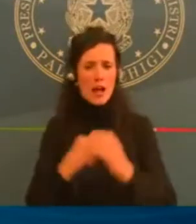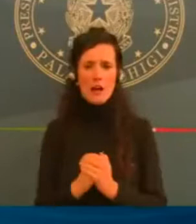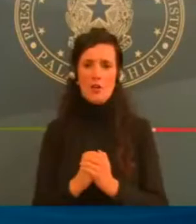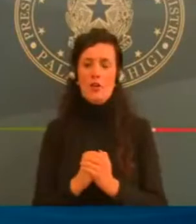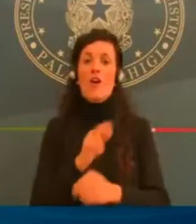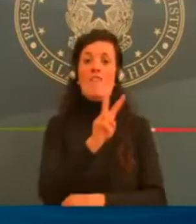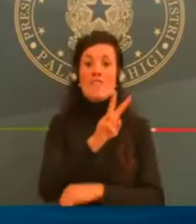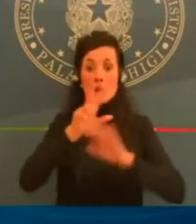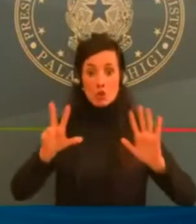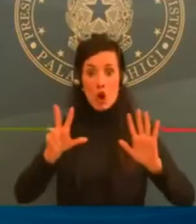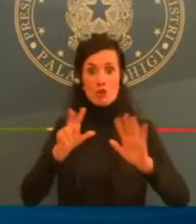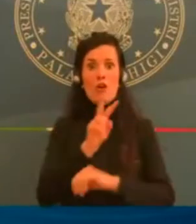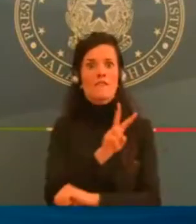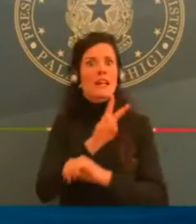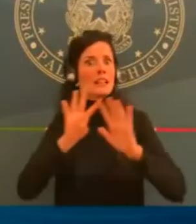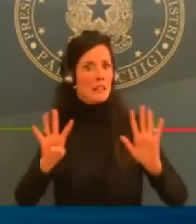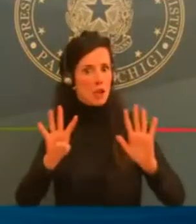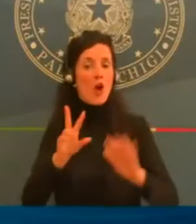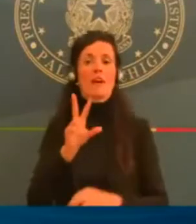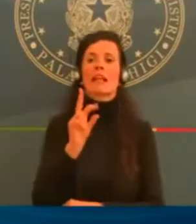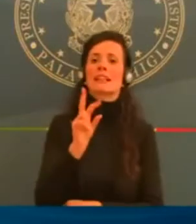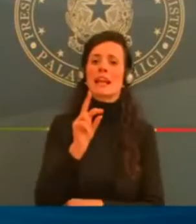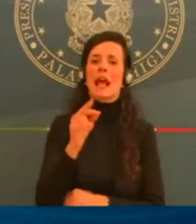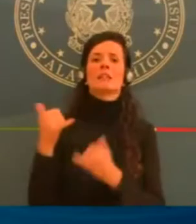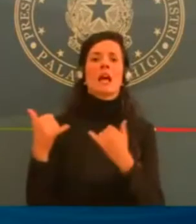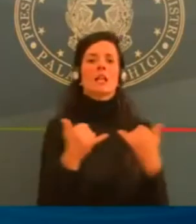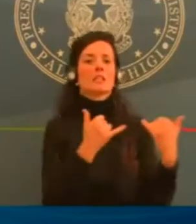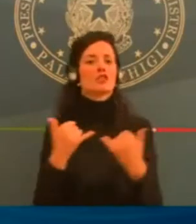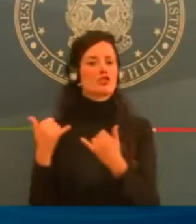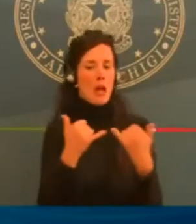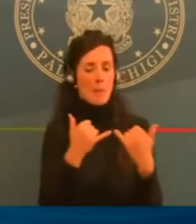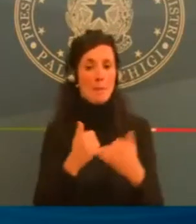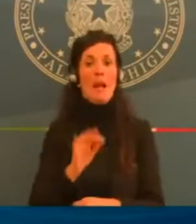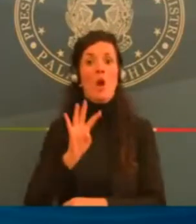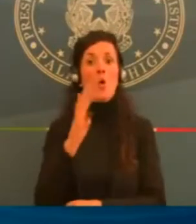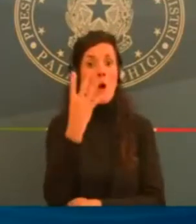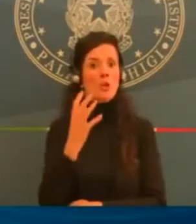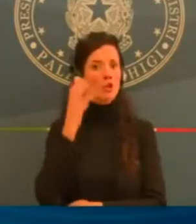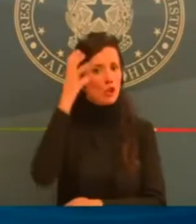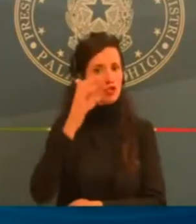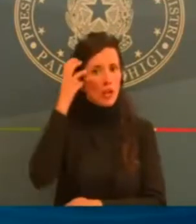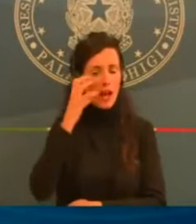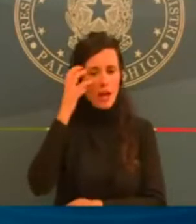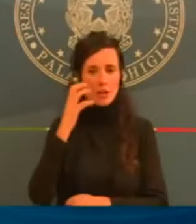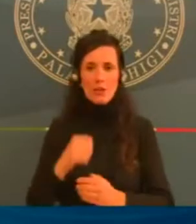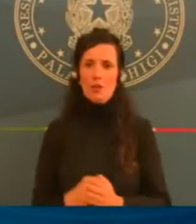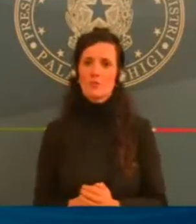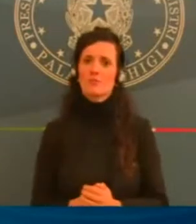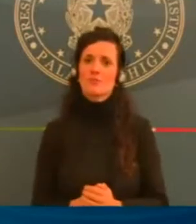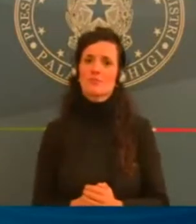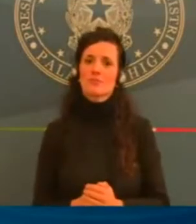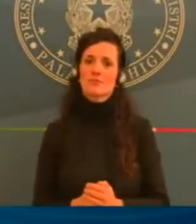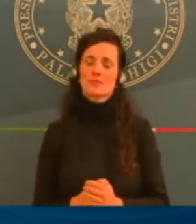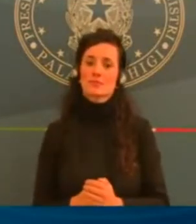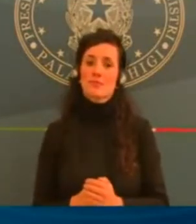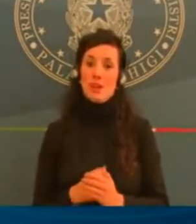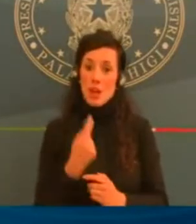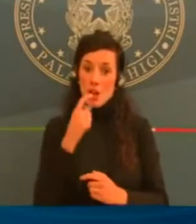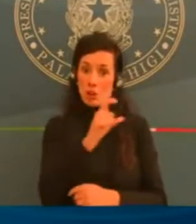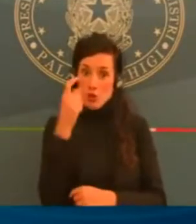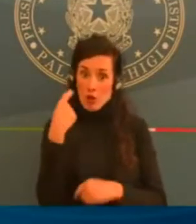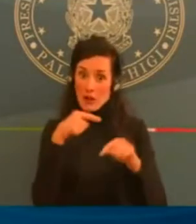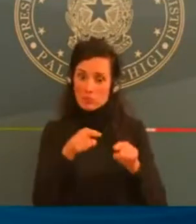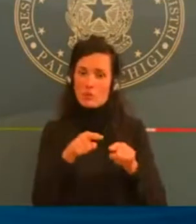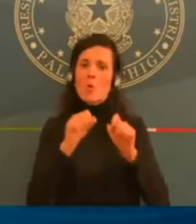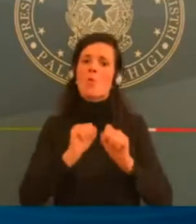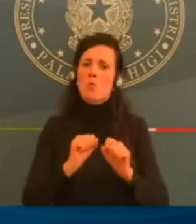giorni ci si potrà spostare esclusivamente all'interno del proprio comune di abitazione e di residenza senza dover